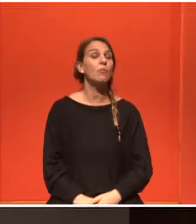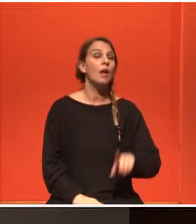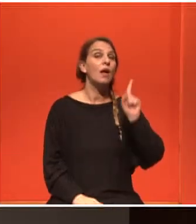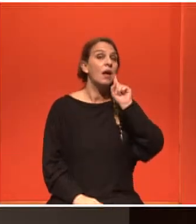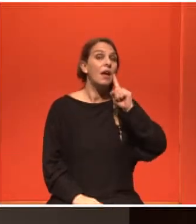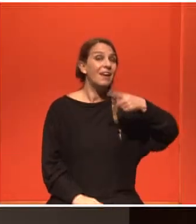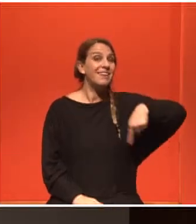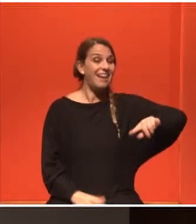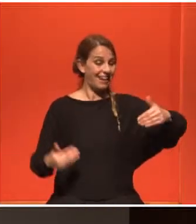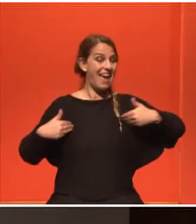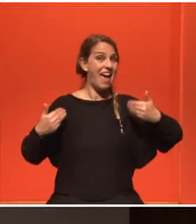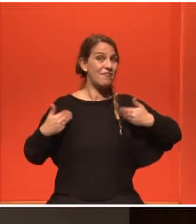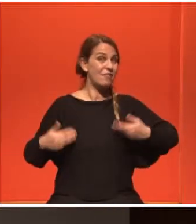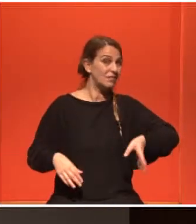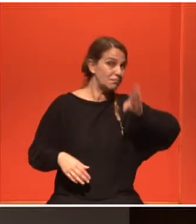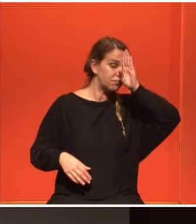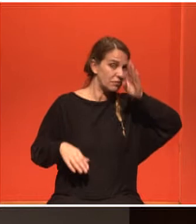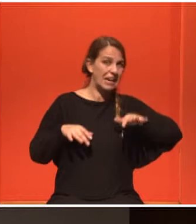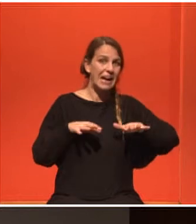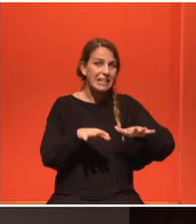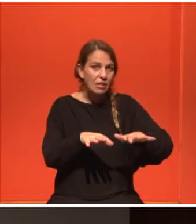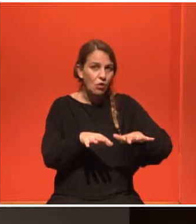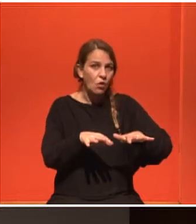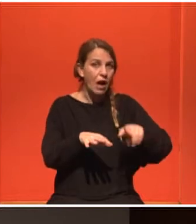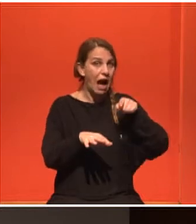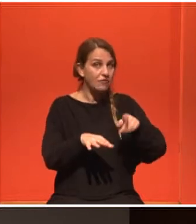λέμφωμα, έχουν αυξημένες πιθανότητες υπογονιμότητας ή όχι?